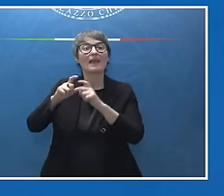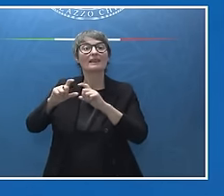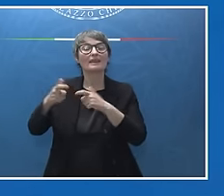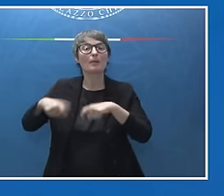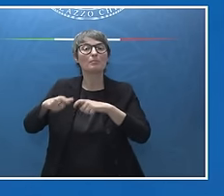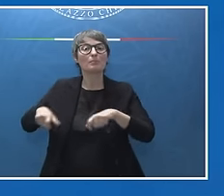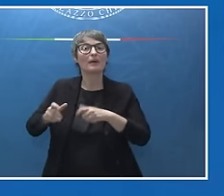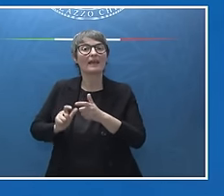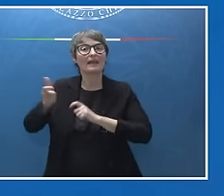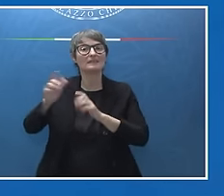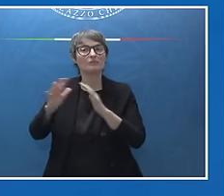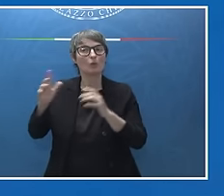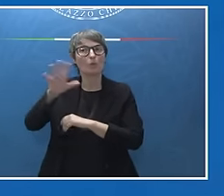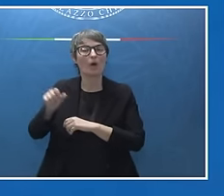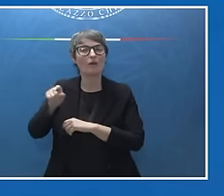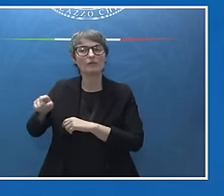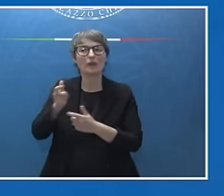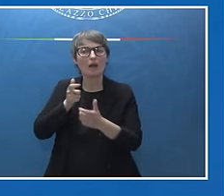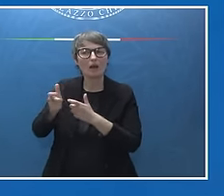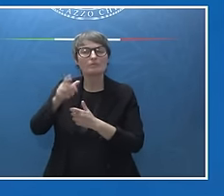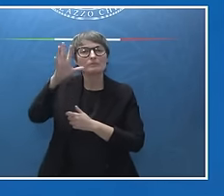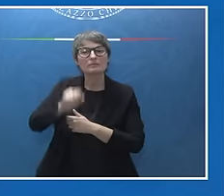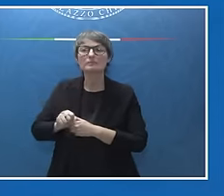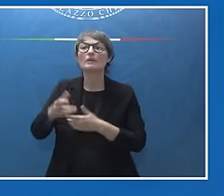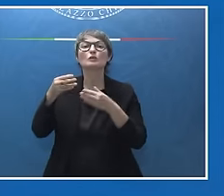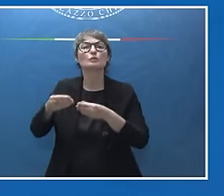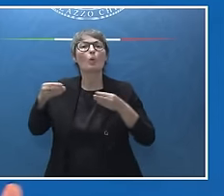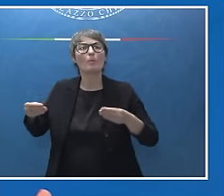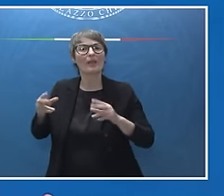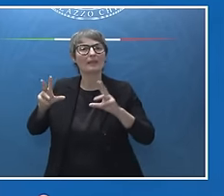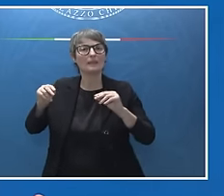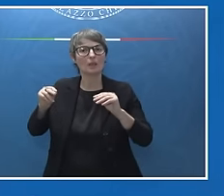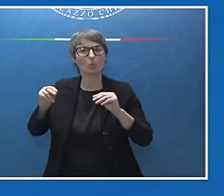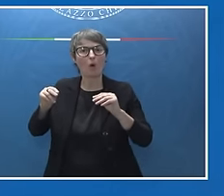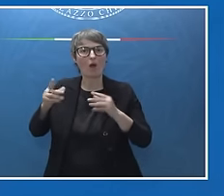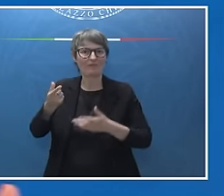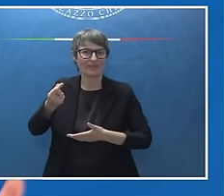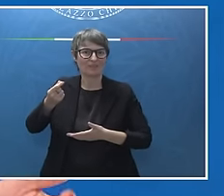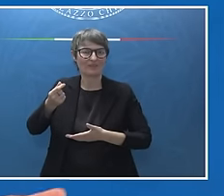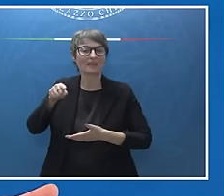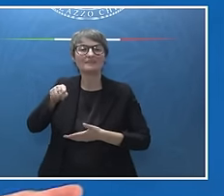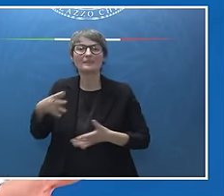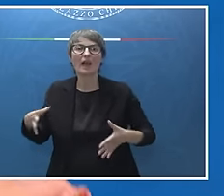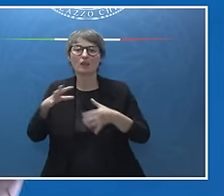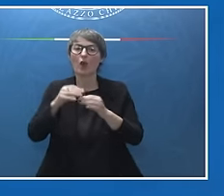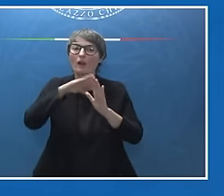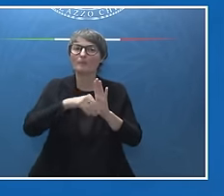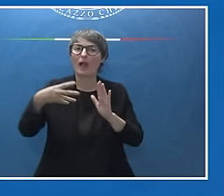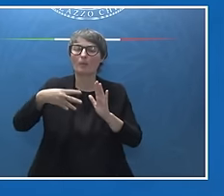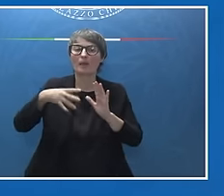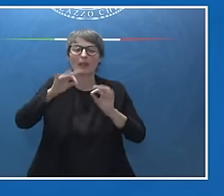ad Esina abbiamo lanciato nuovi strumenti finanziari per l'attuazione del Piano Mattei, chiaramente soprattutto per incoraggiare gli